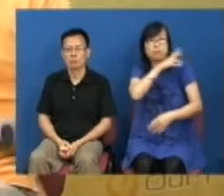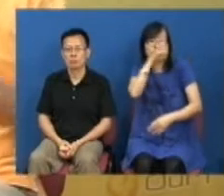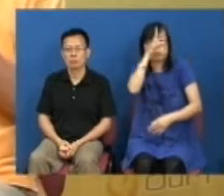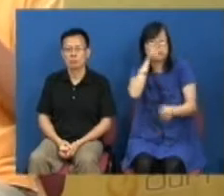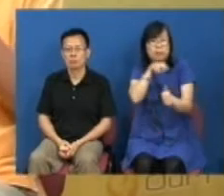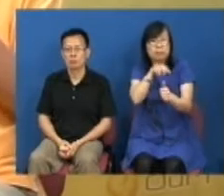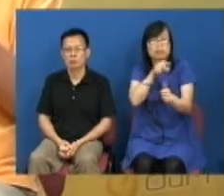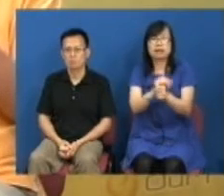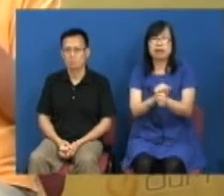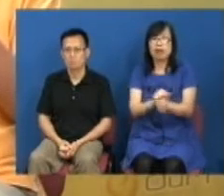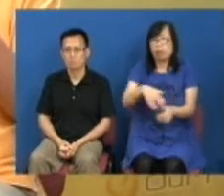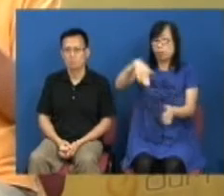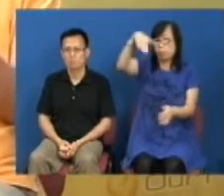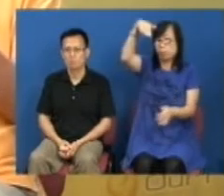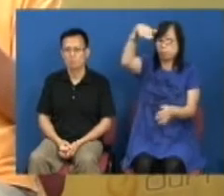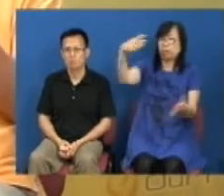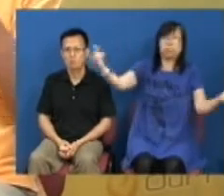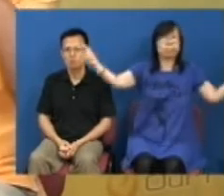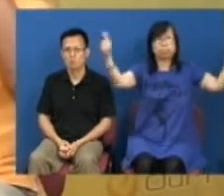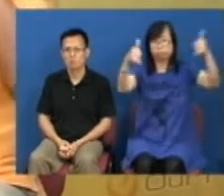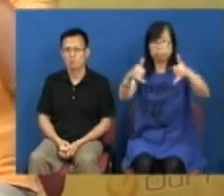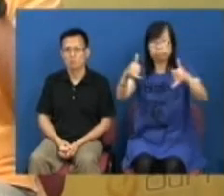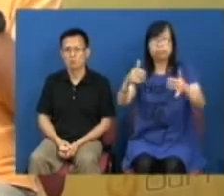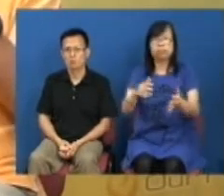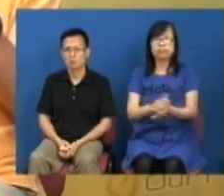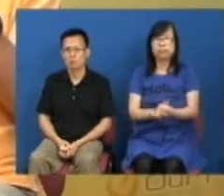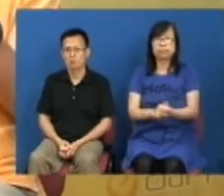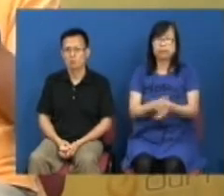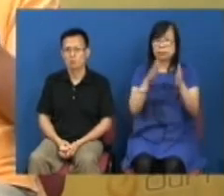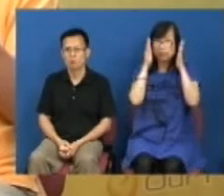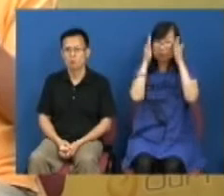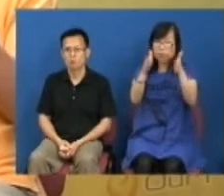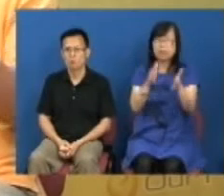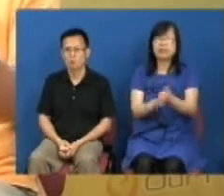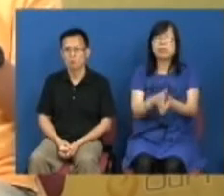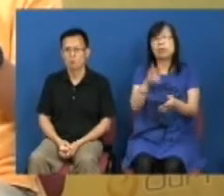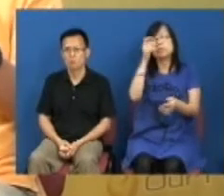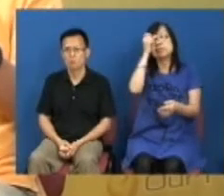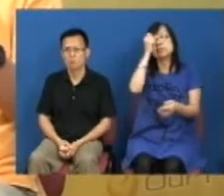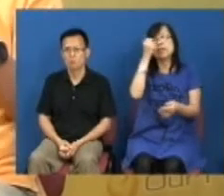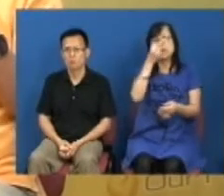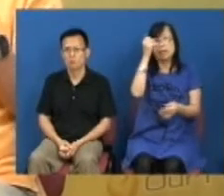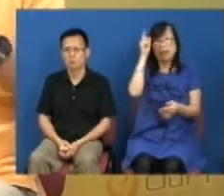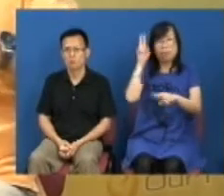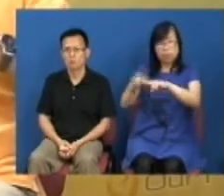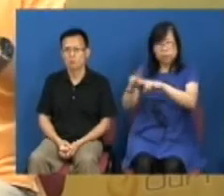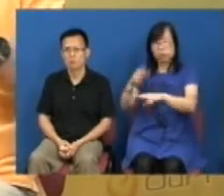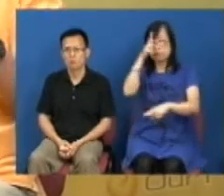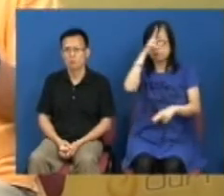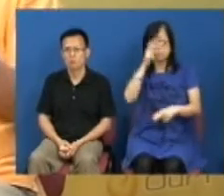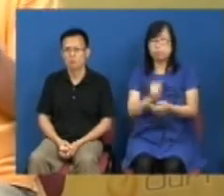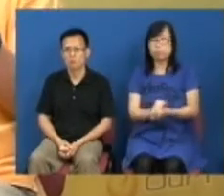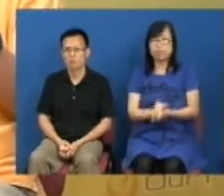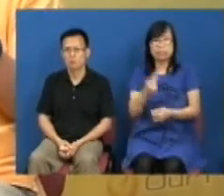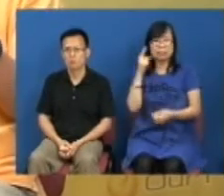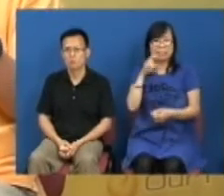意义能够高度聚焦好像一个特区政府的成绩表假设这个特区政府